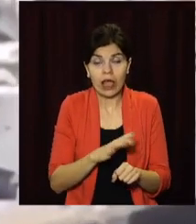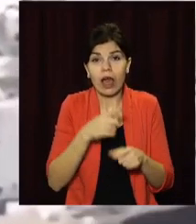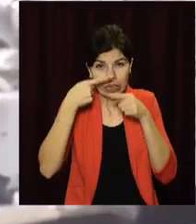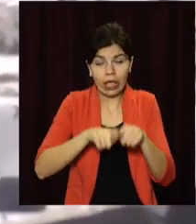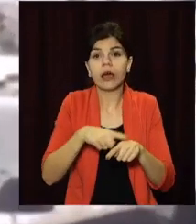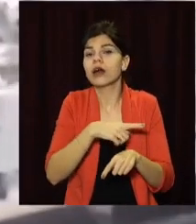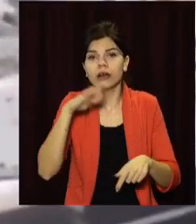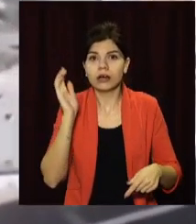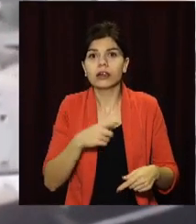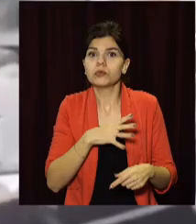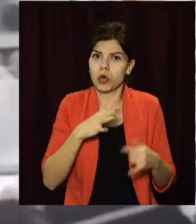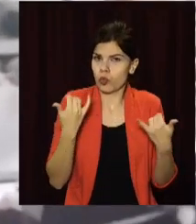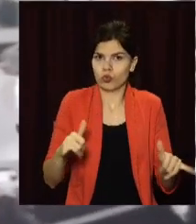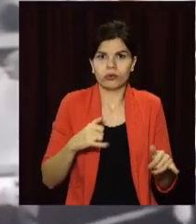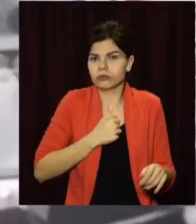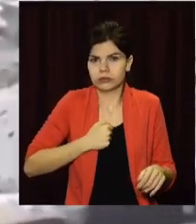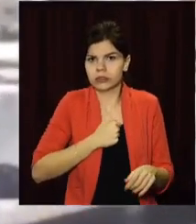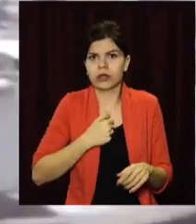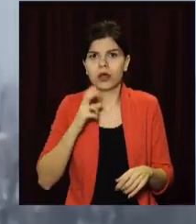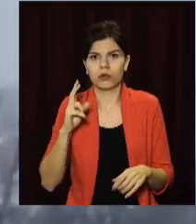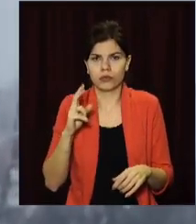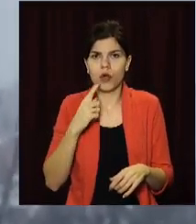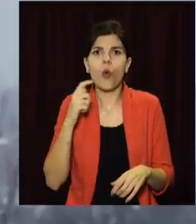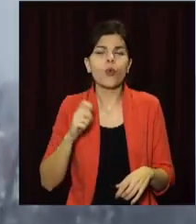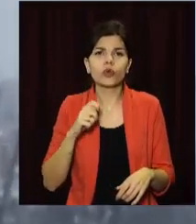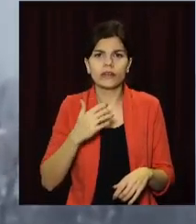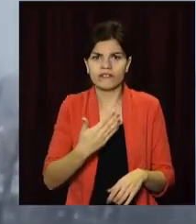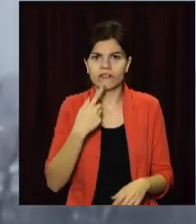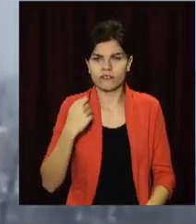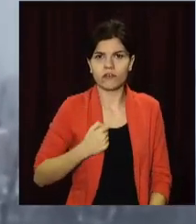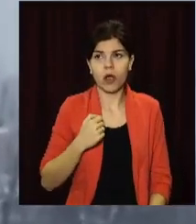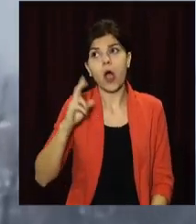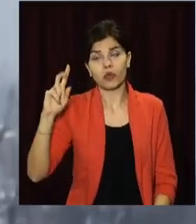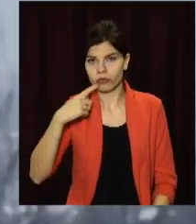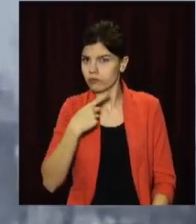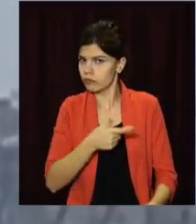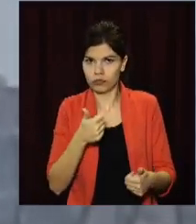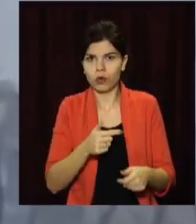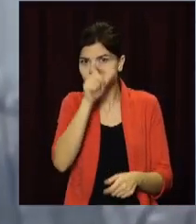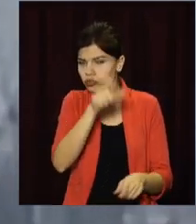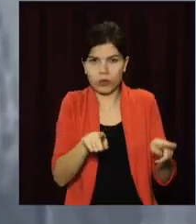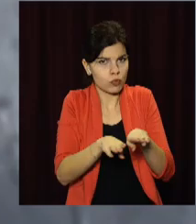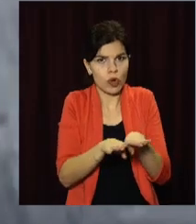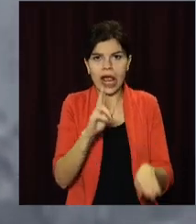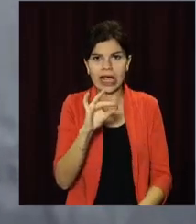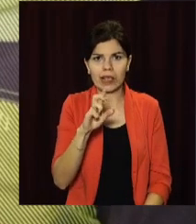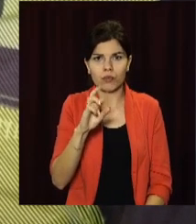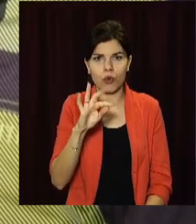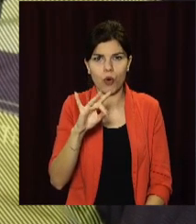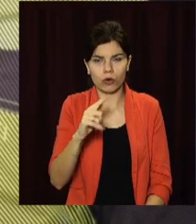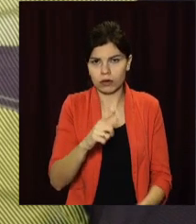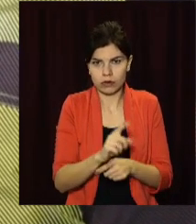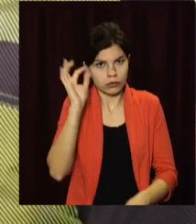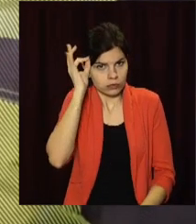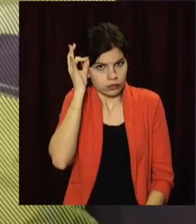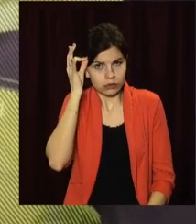дивувалися та злилися стійкості українських вояків. У народі ж їх гордо називали кіборгами. Храбрі не бувають живими, я